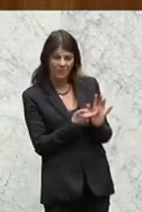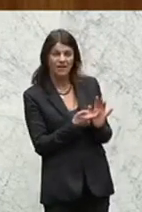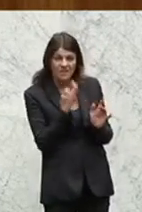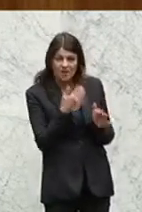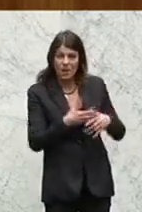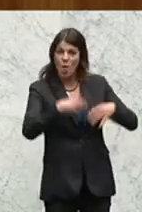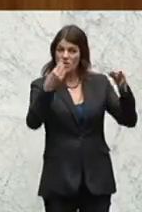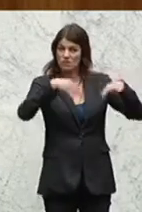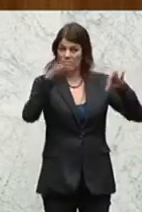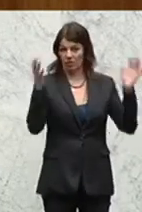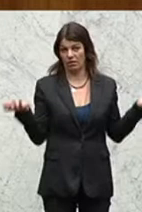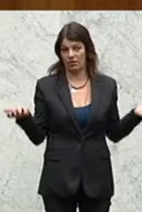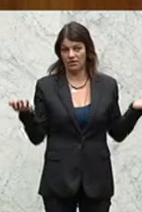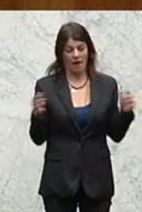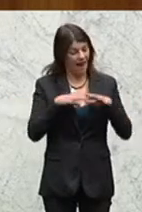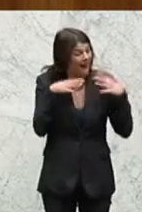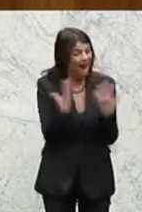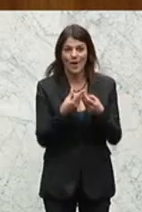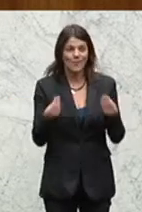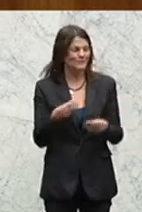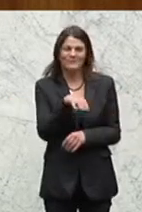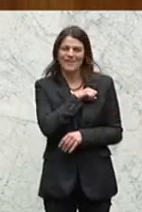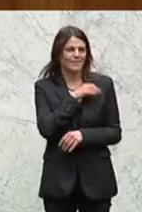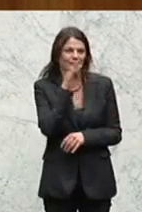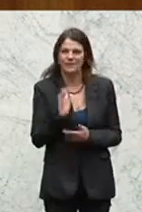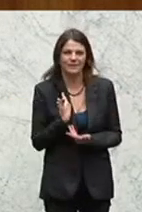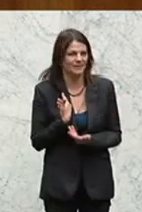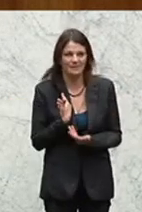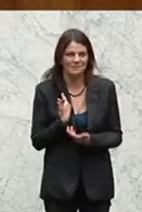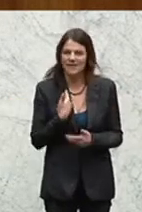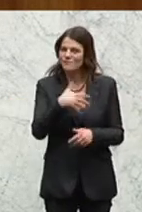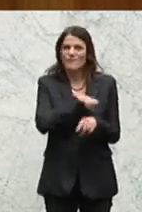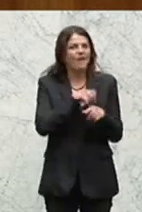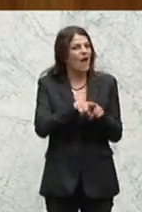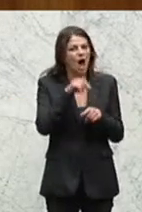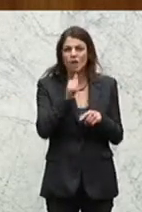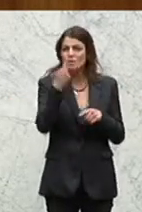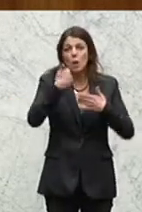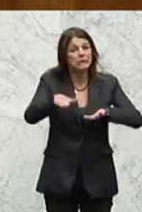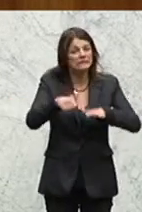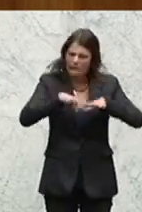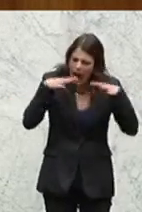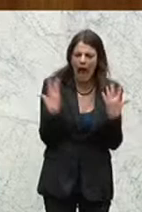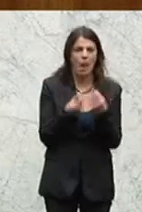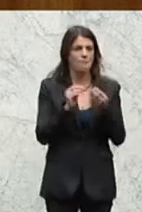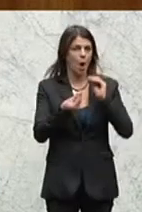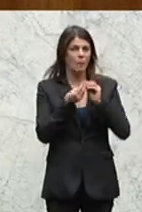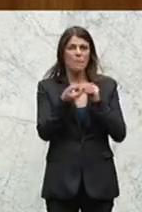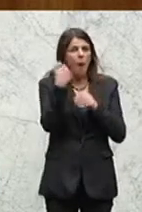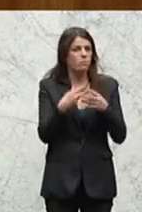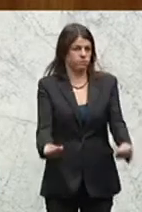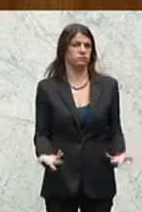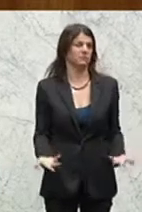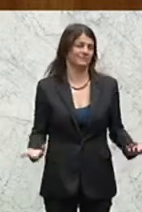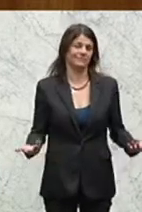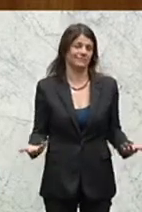Und wir werden nicht alles an Lösungen schaffen. Wir werden es auch nicht schaffen, 2016 alle Probleme zu lösen. Aber